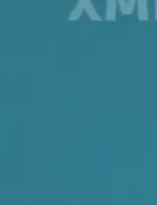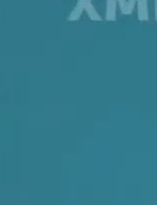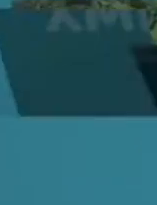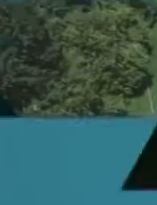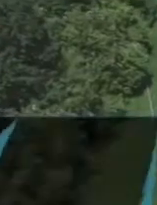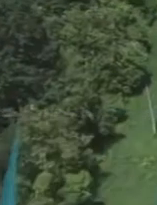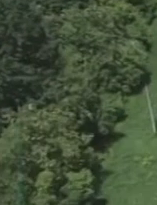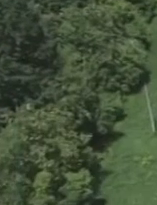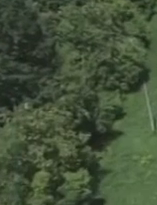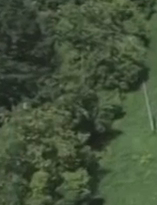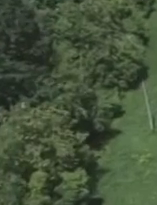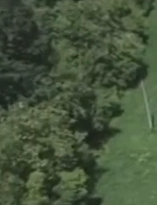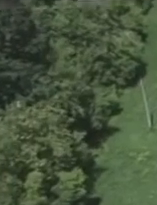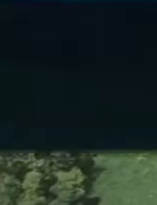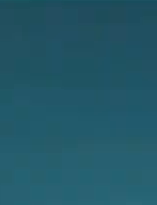Дякую,